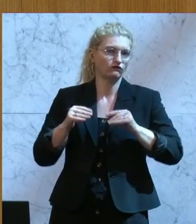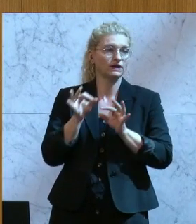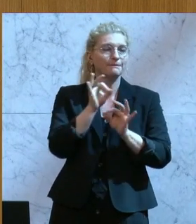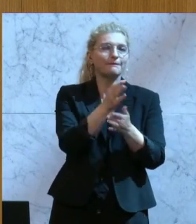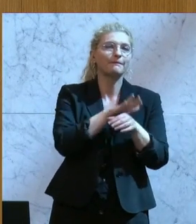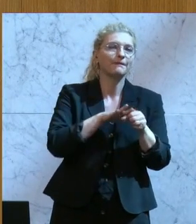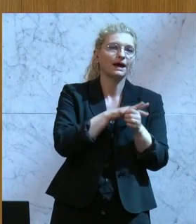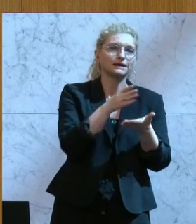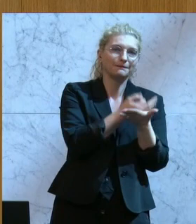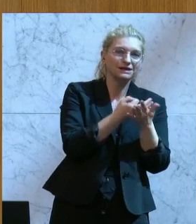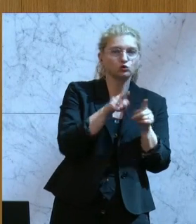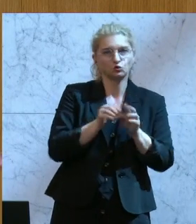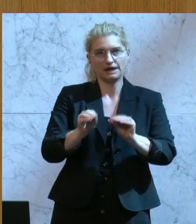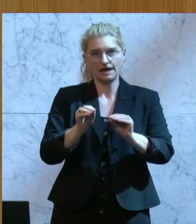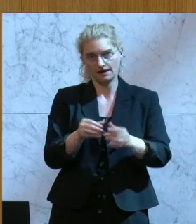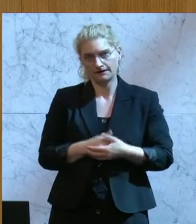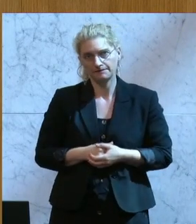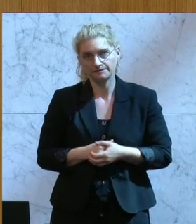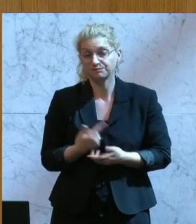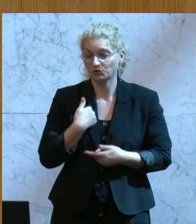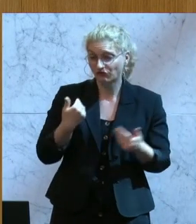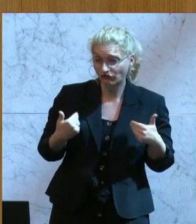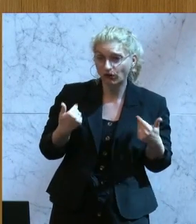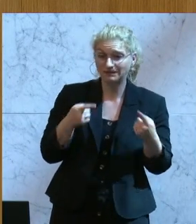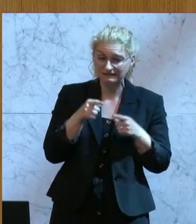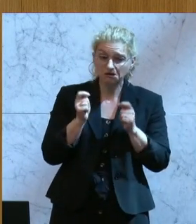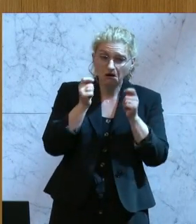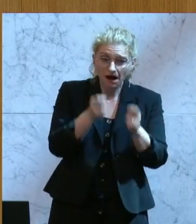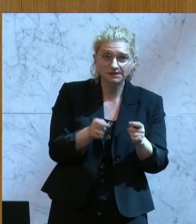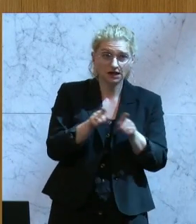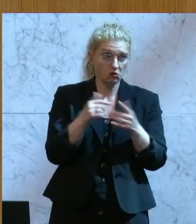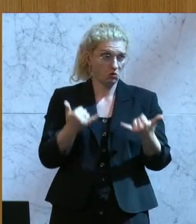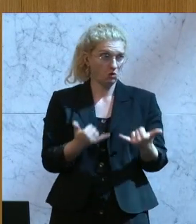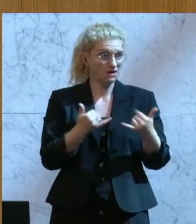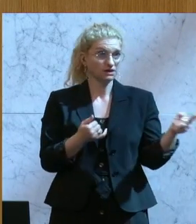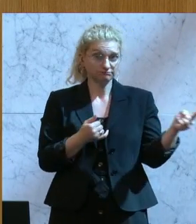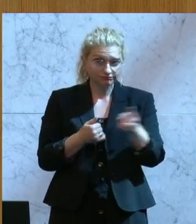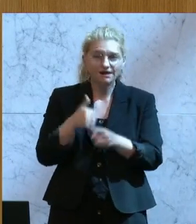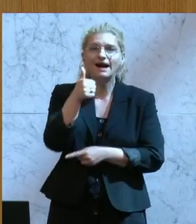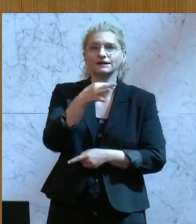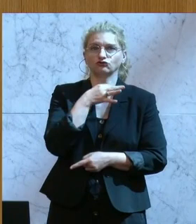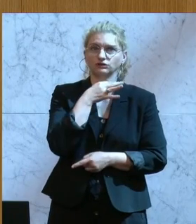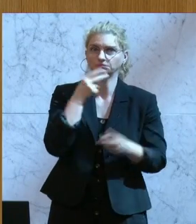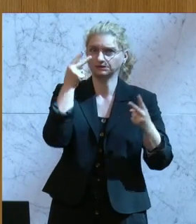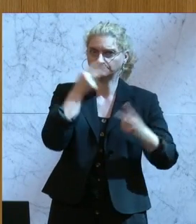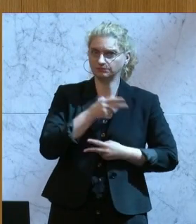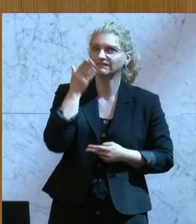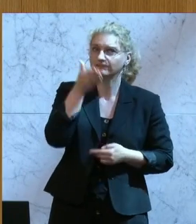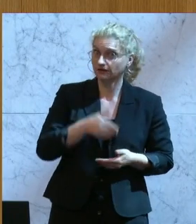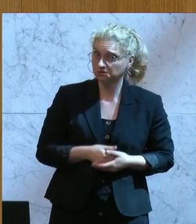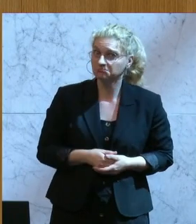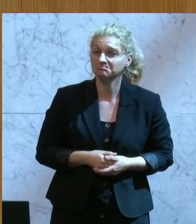zu gewährleisten. Und es freut mich sehr, dass dieser Antrag auch heute einstimmig Zustimmung finden wird.